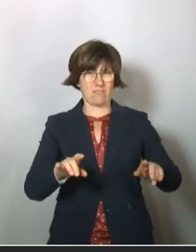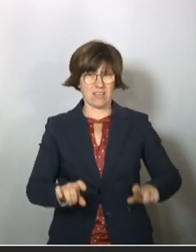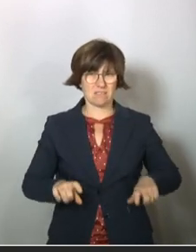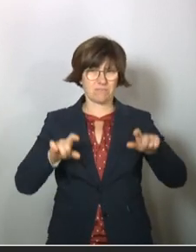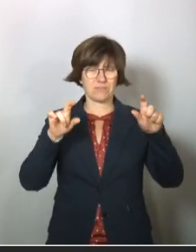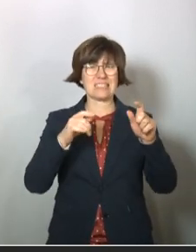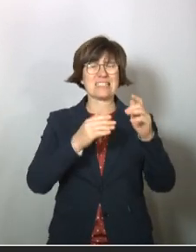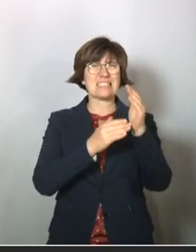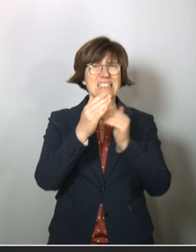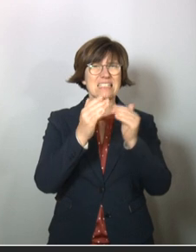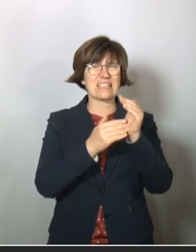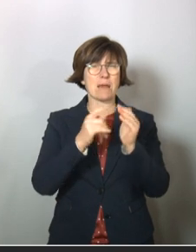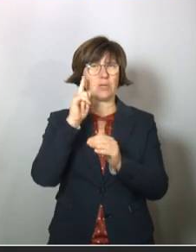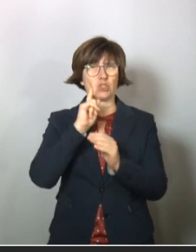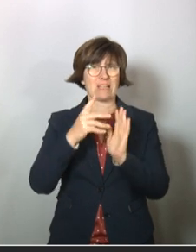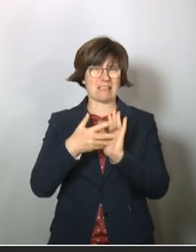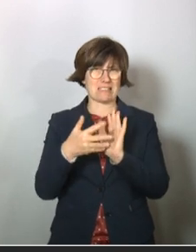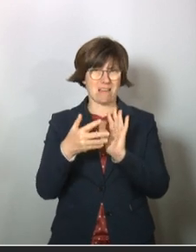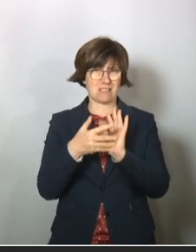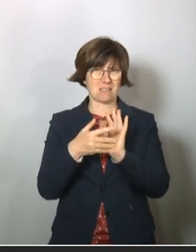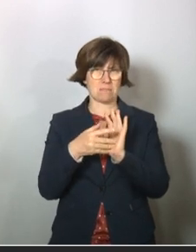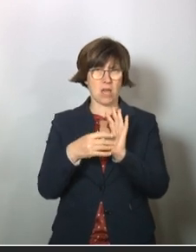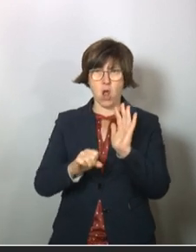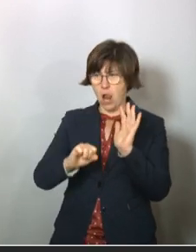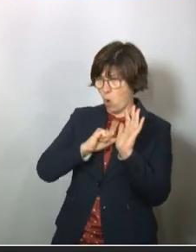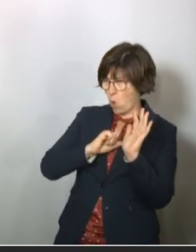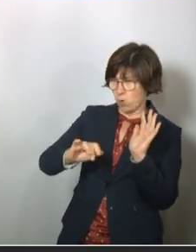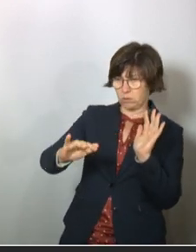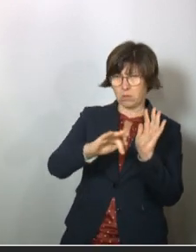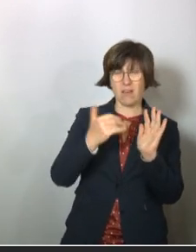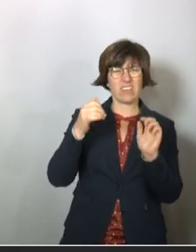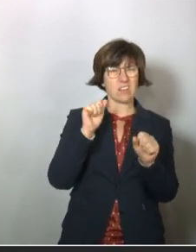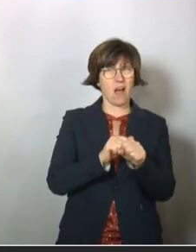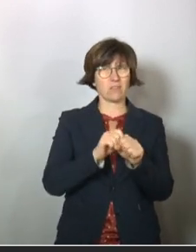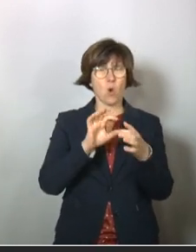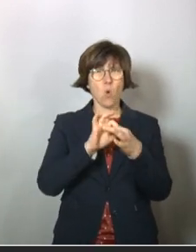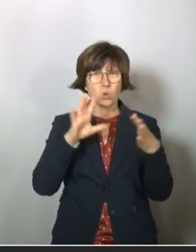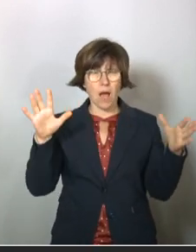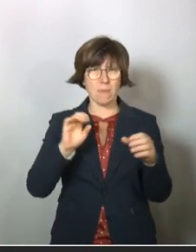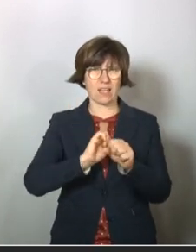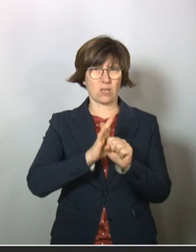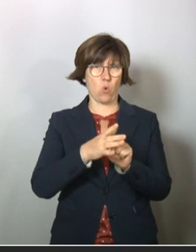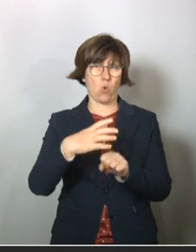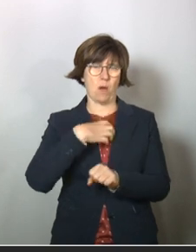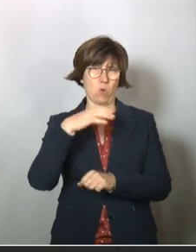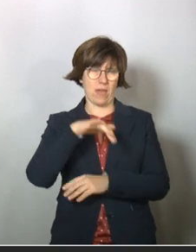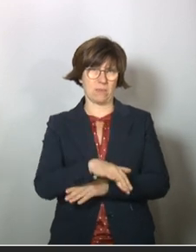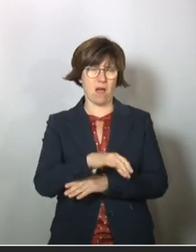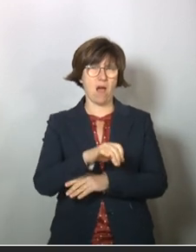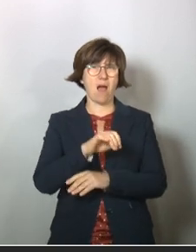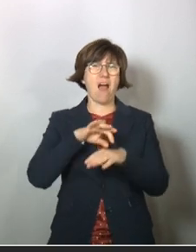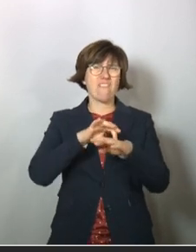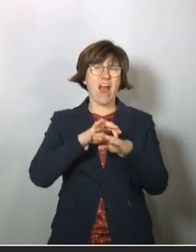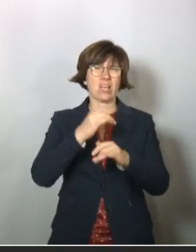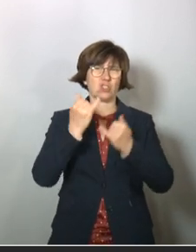System im Stresstest, auch ein genauer Blick darauf, wo wir unabhängig von Corona immer schon Probleme hatten. Fleischindustrie